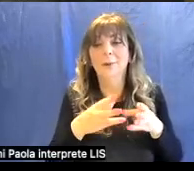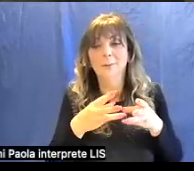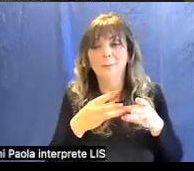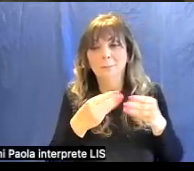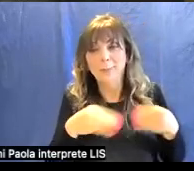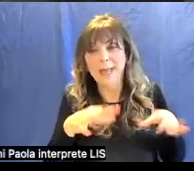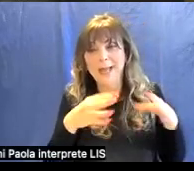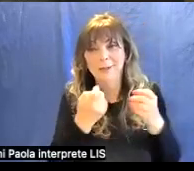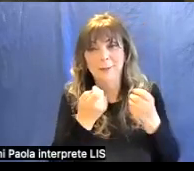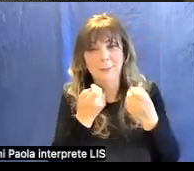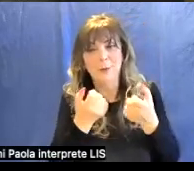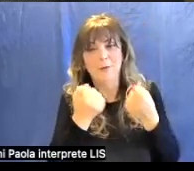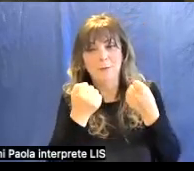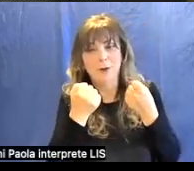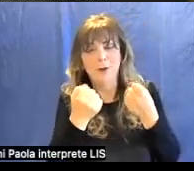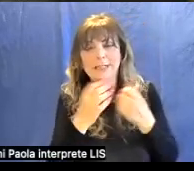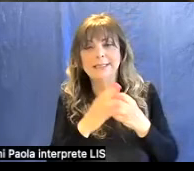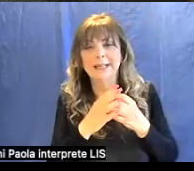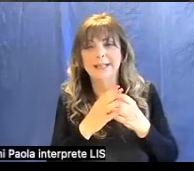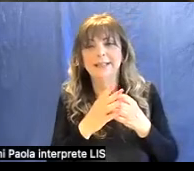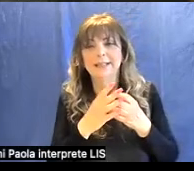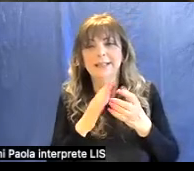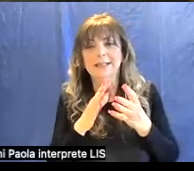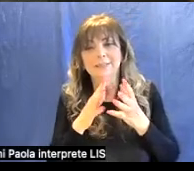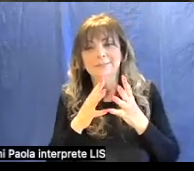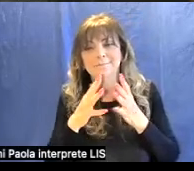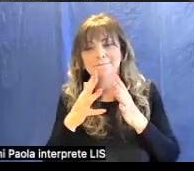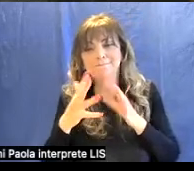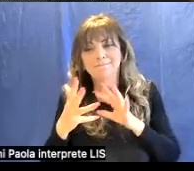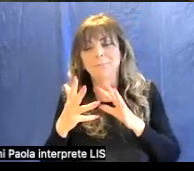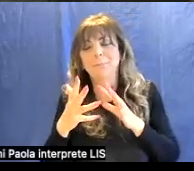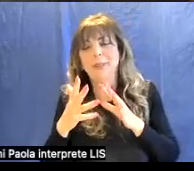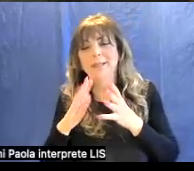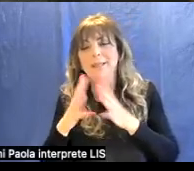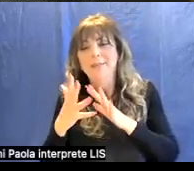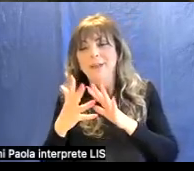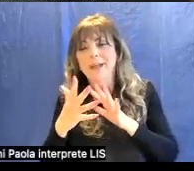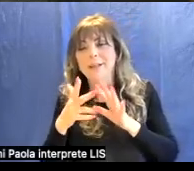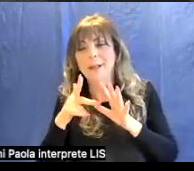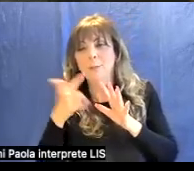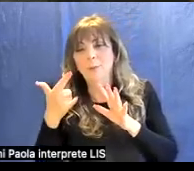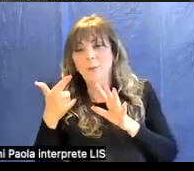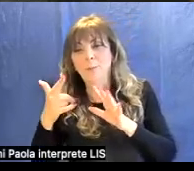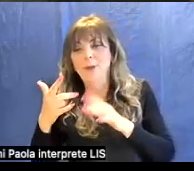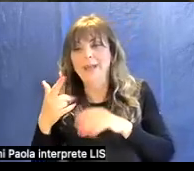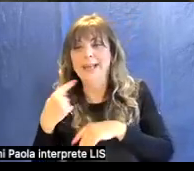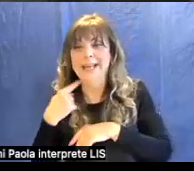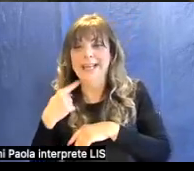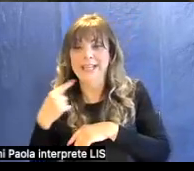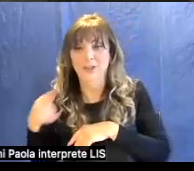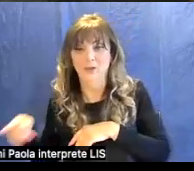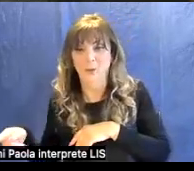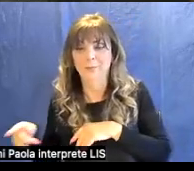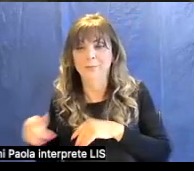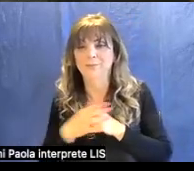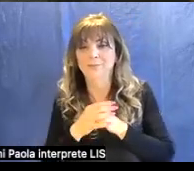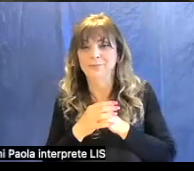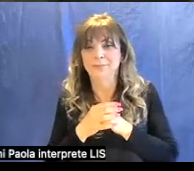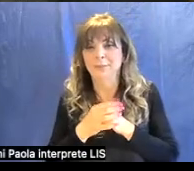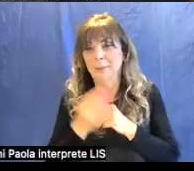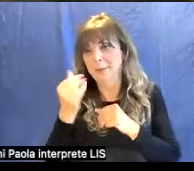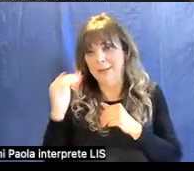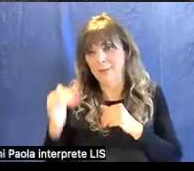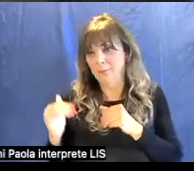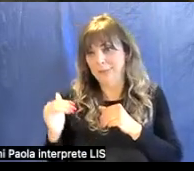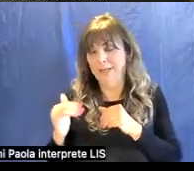di forza e si virava verso un grigio quindi ovviamente anche dal prezzo inferiore